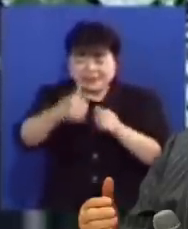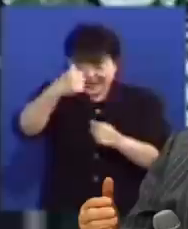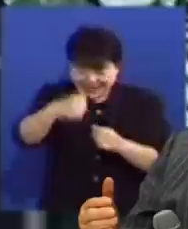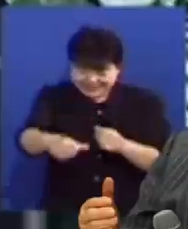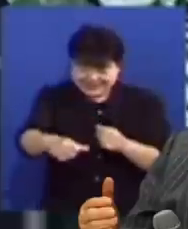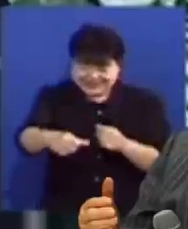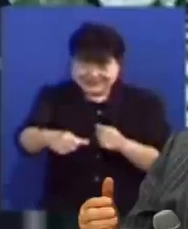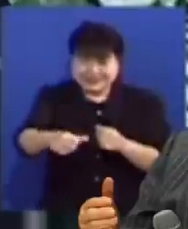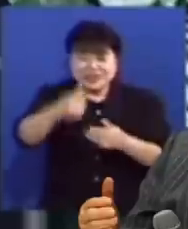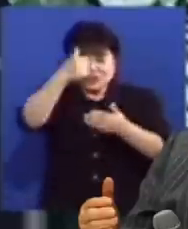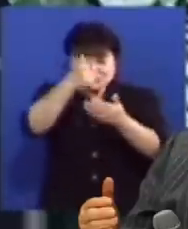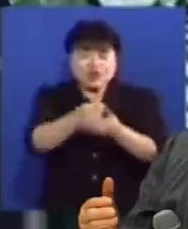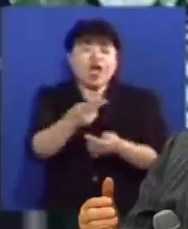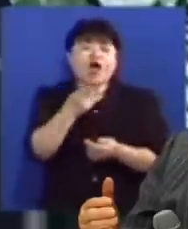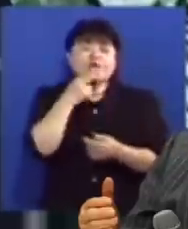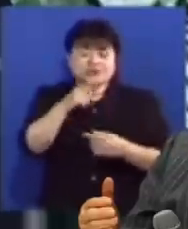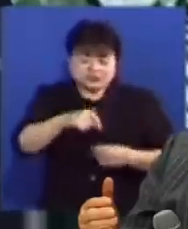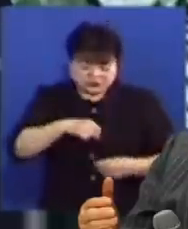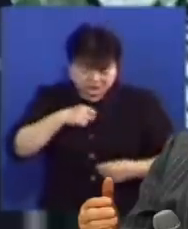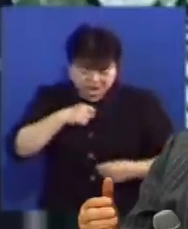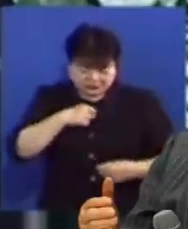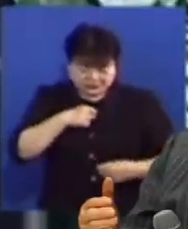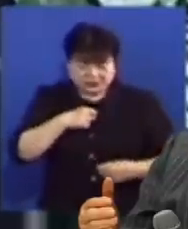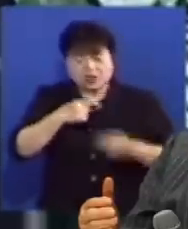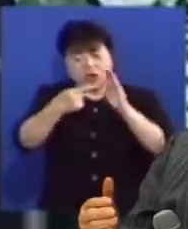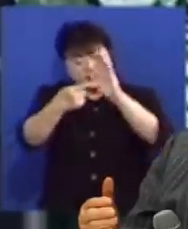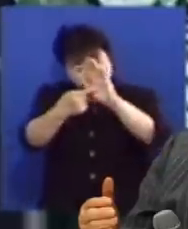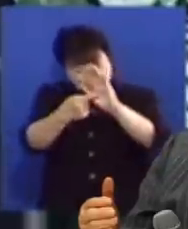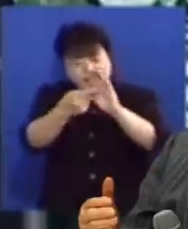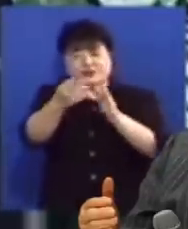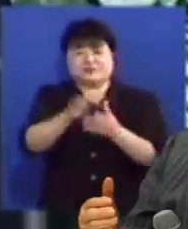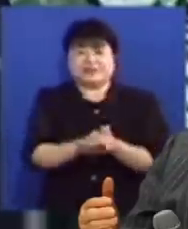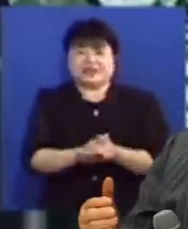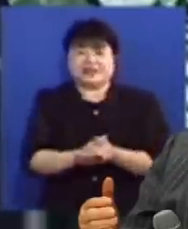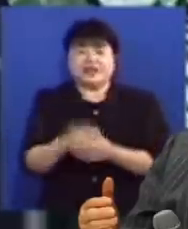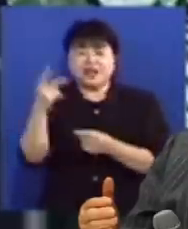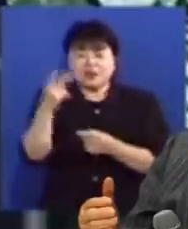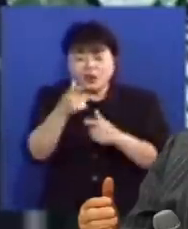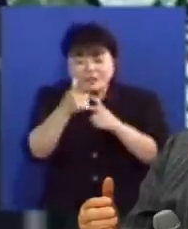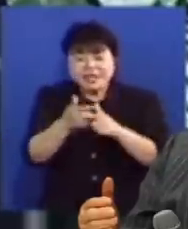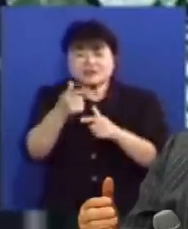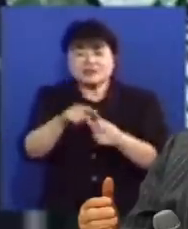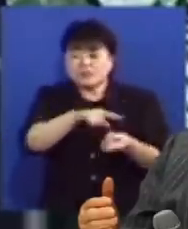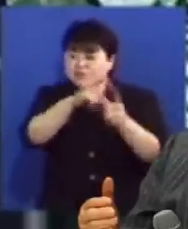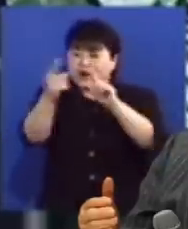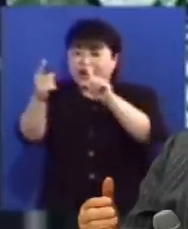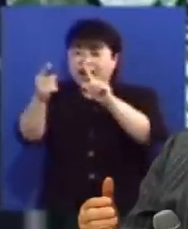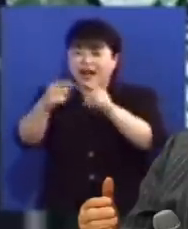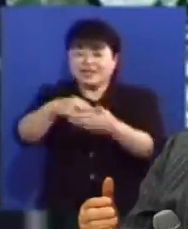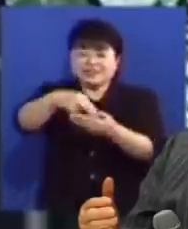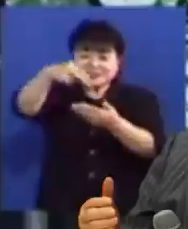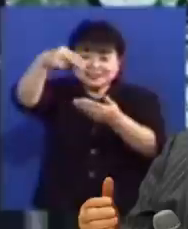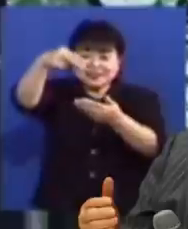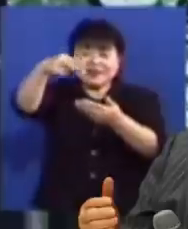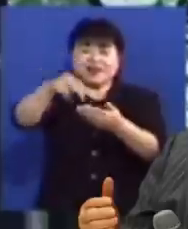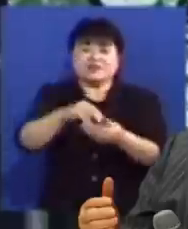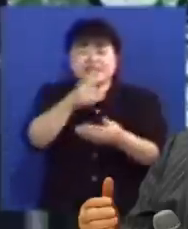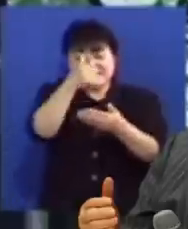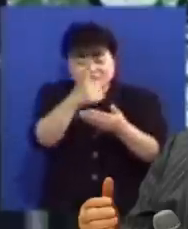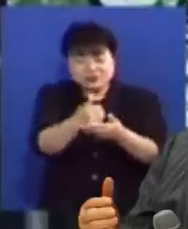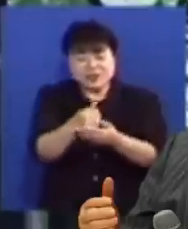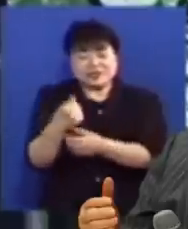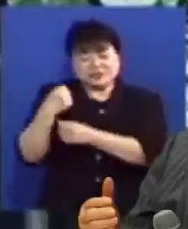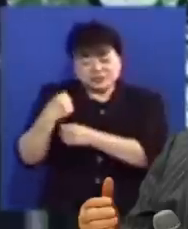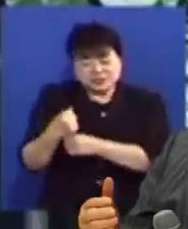아들이요 죄가 없는 의인인 것을 표시하여 주신 것입니다 그리고 예수님이 부활해서 성천하므로 우리의 죄를